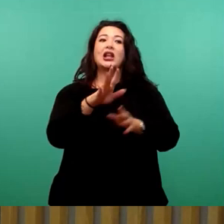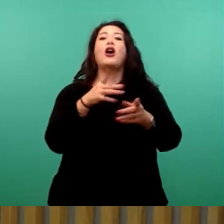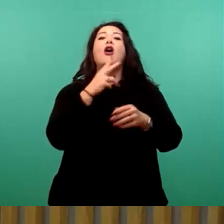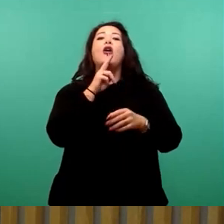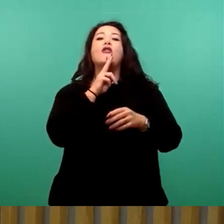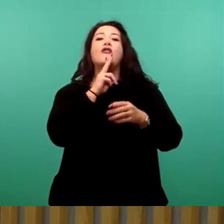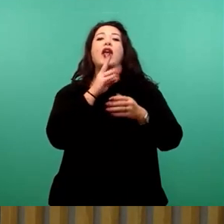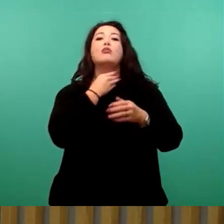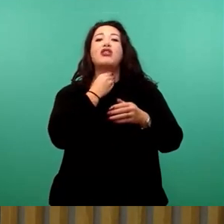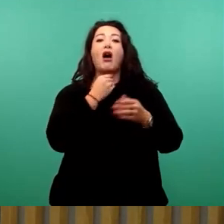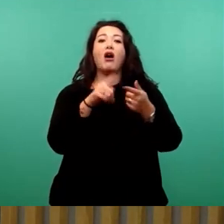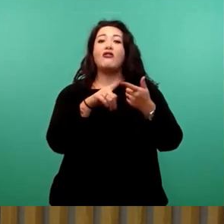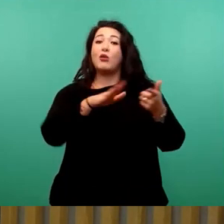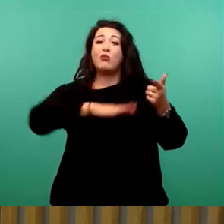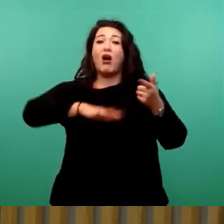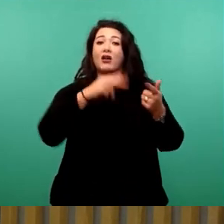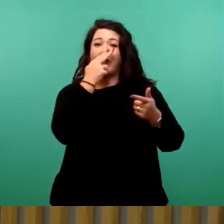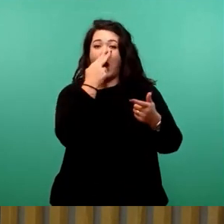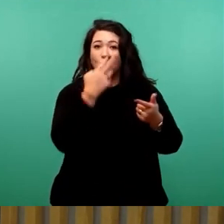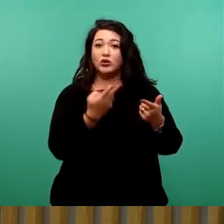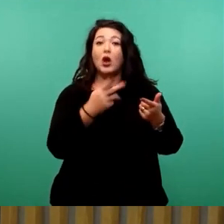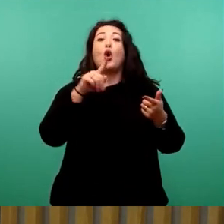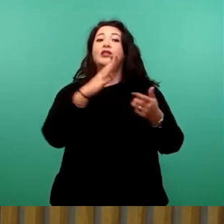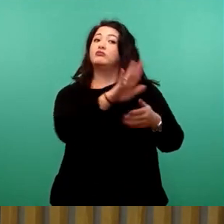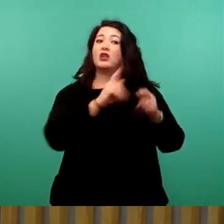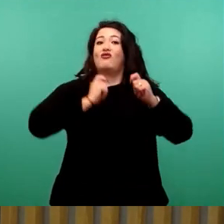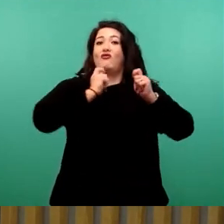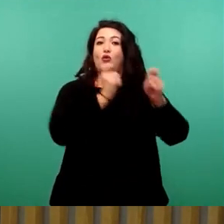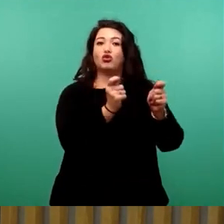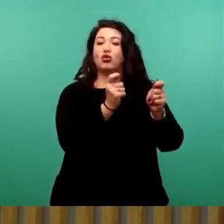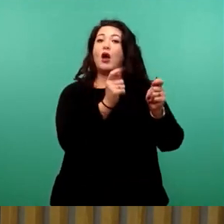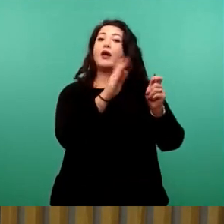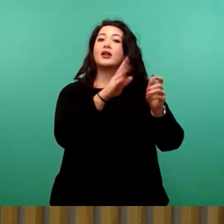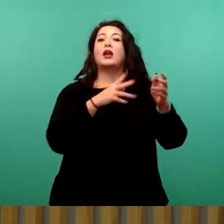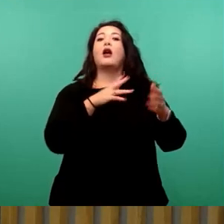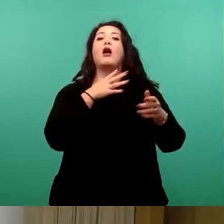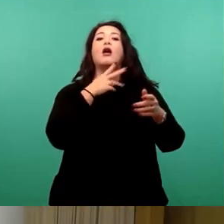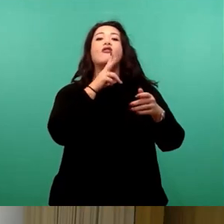dritte Frage, werden Sie, Herr Oberbürgermeister, einen Vorschlag machen, wie dieser Fehlbedarf gedeckt werden kann?